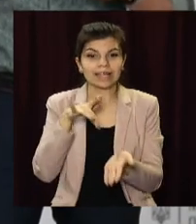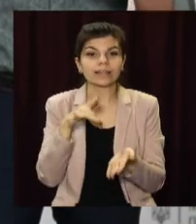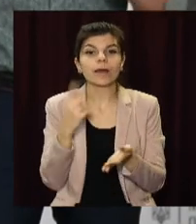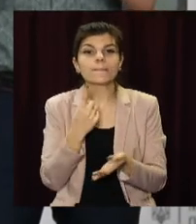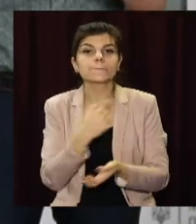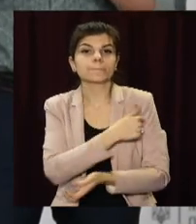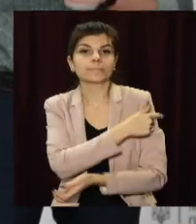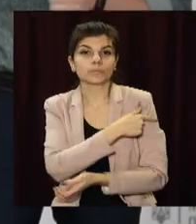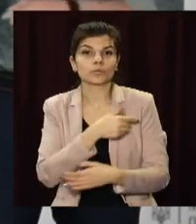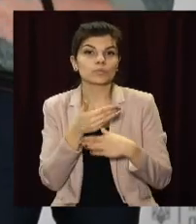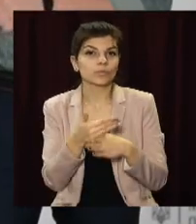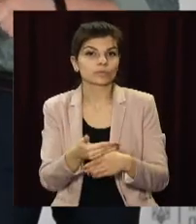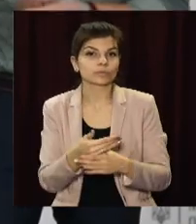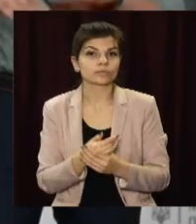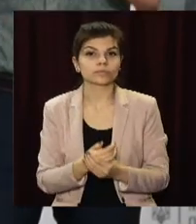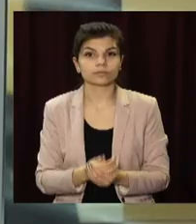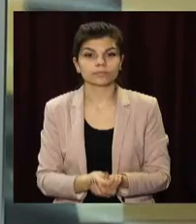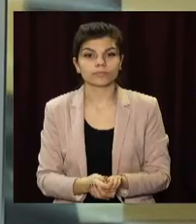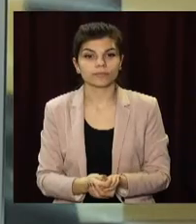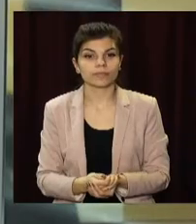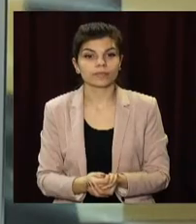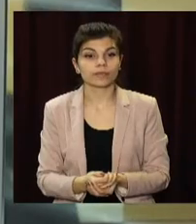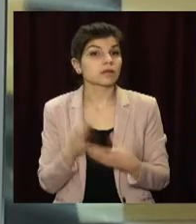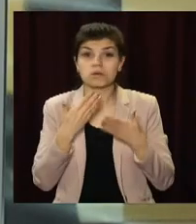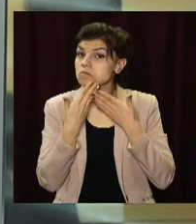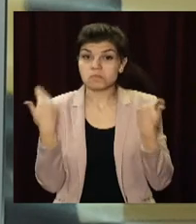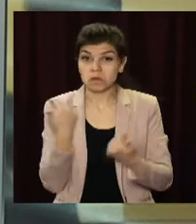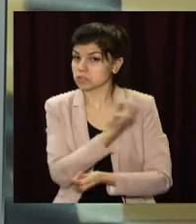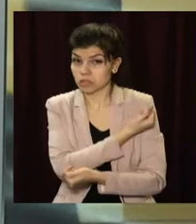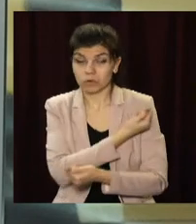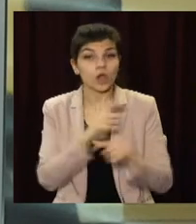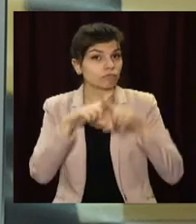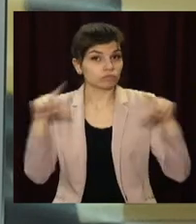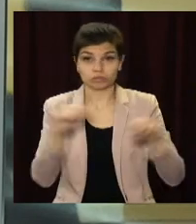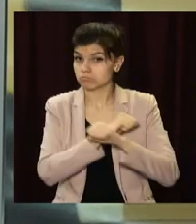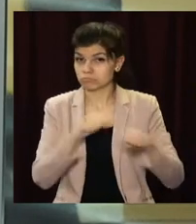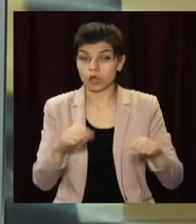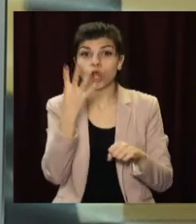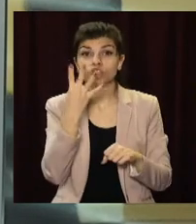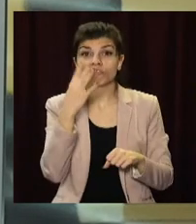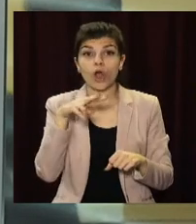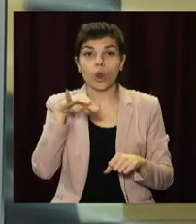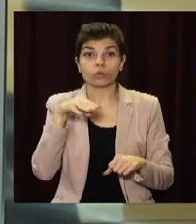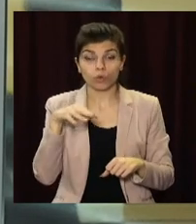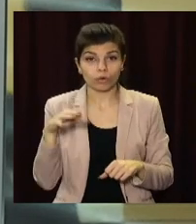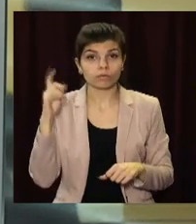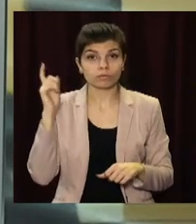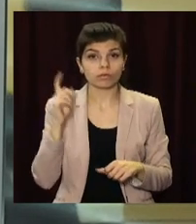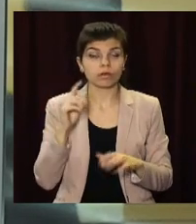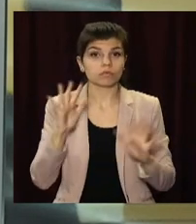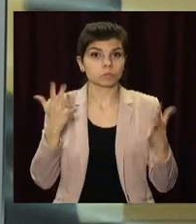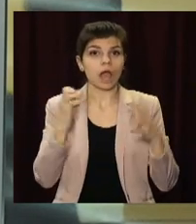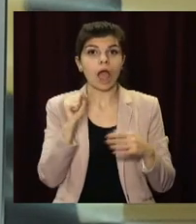первинної медико-санітарної допомоги. Не має щеплення – не можна до школи. 4 лютого під Верховною Радою